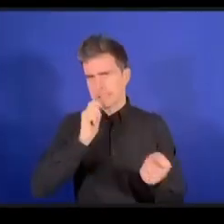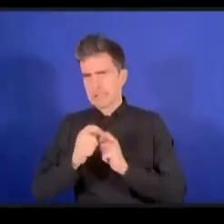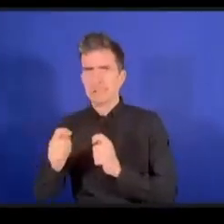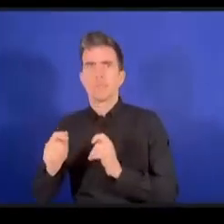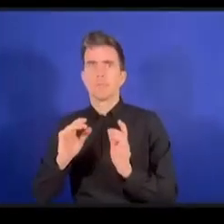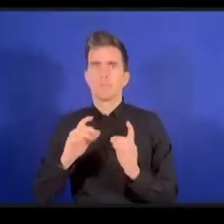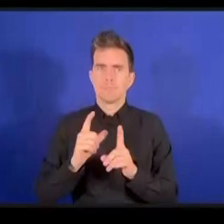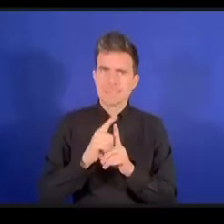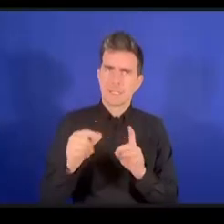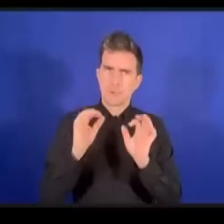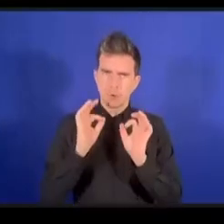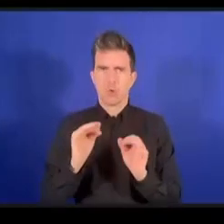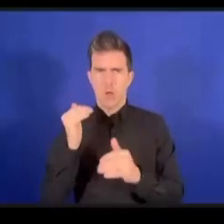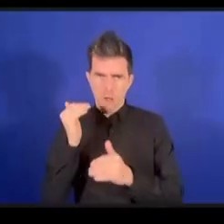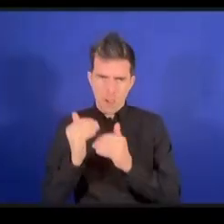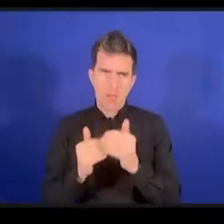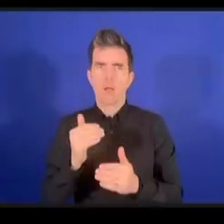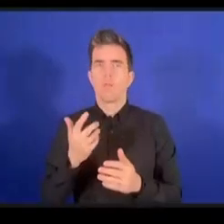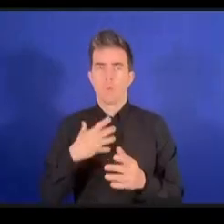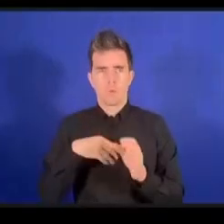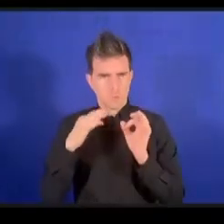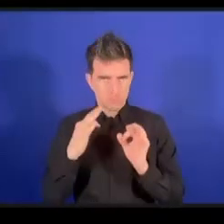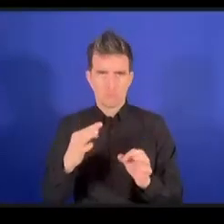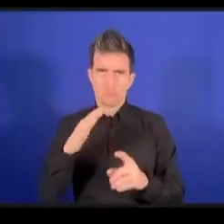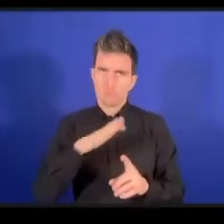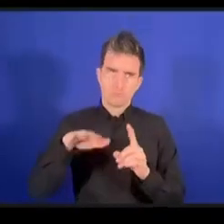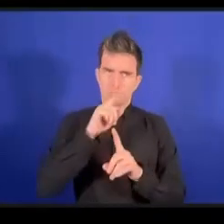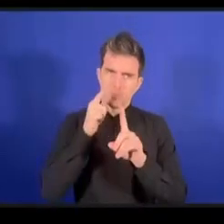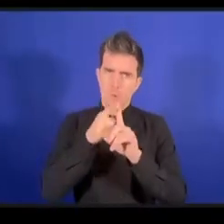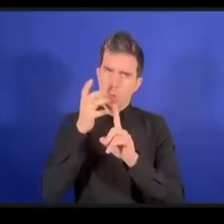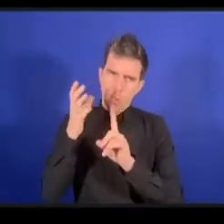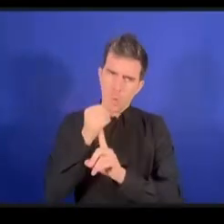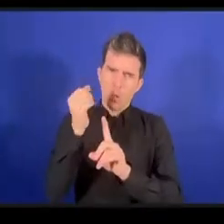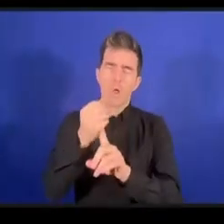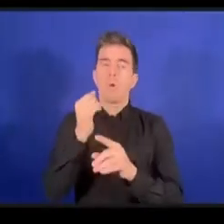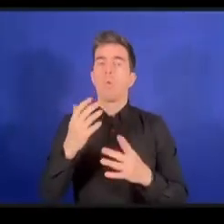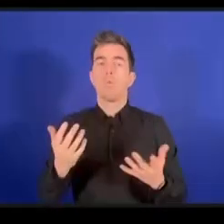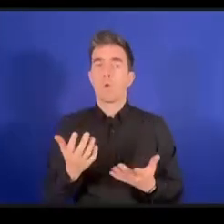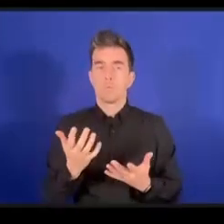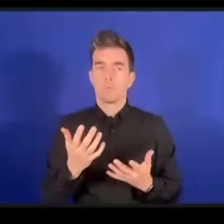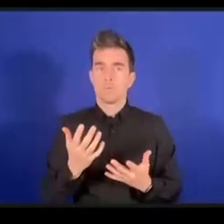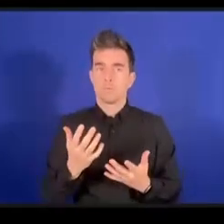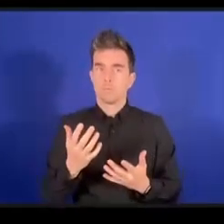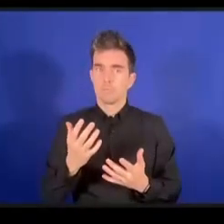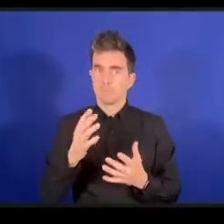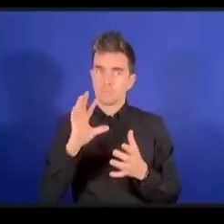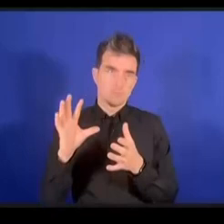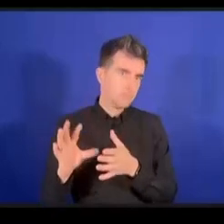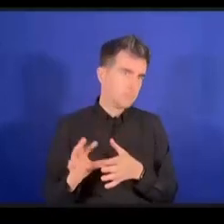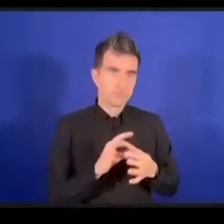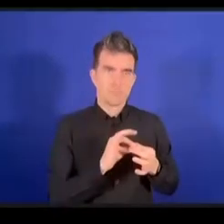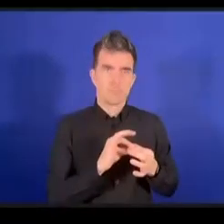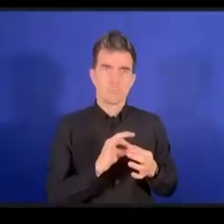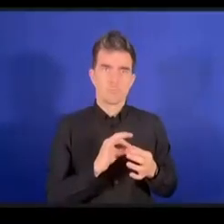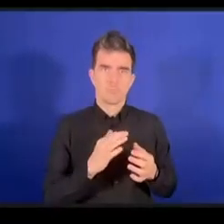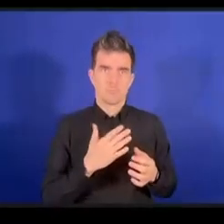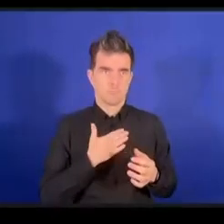يمكن أن يحول عملنا إلى موقع دفاعي